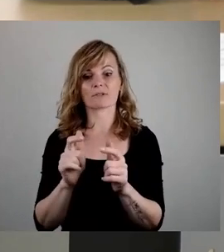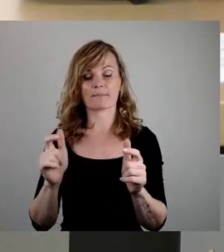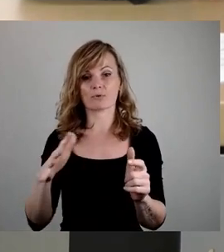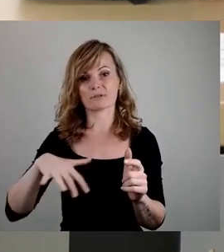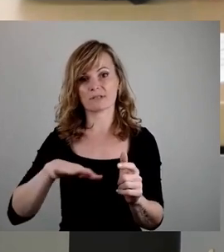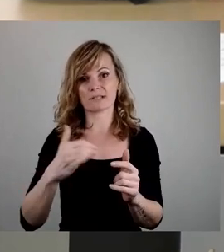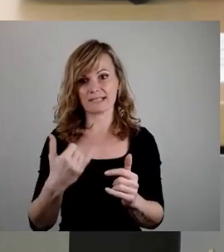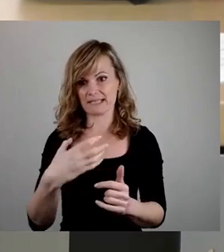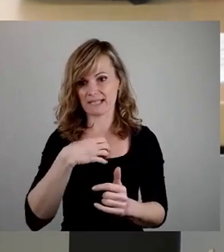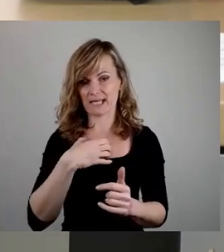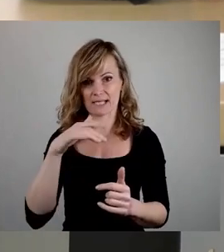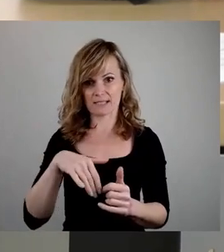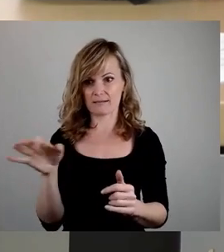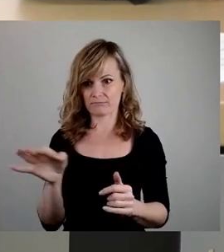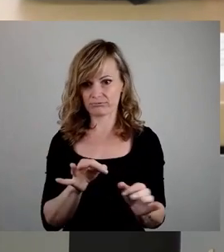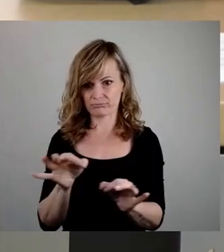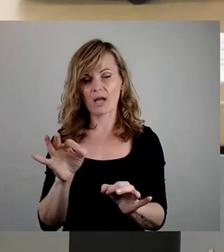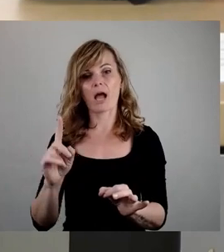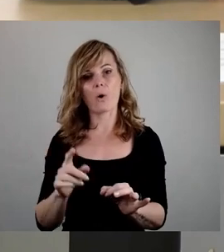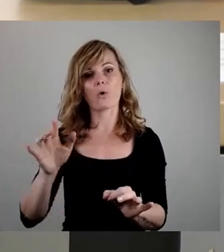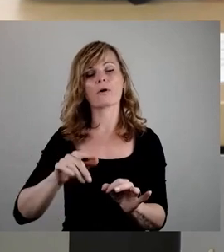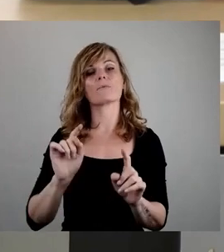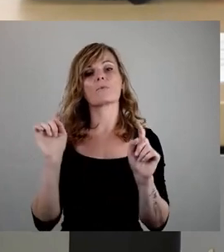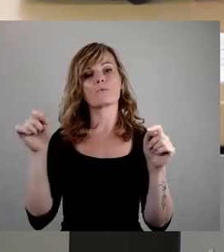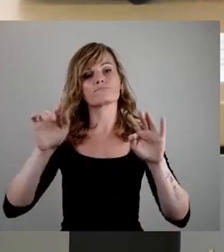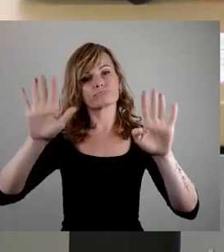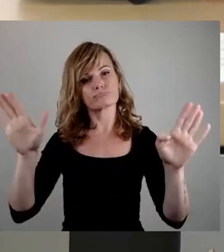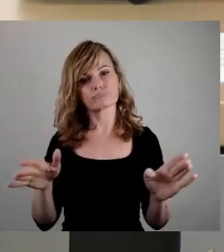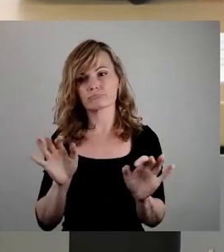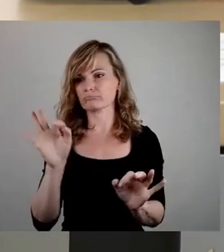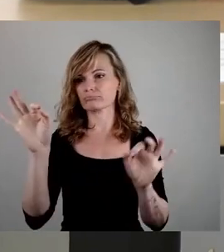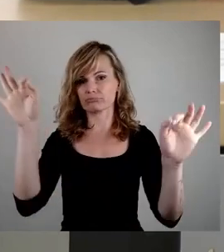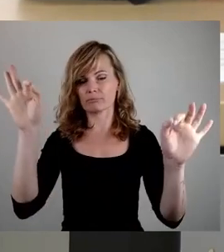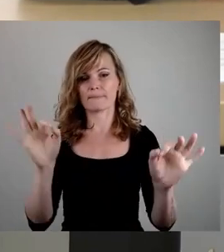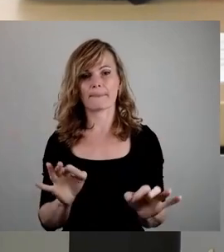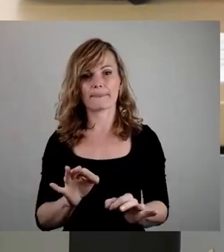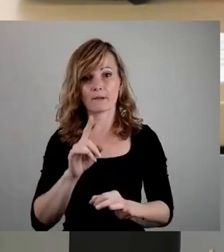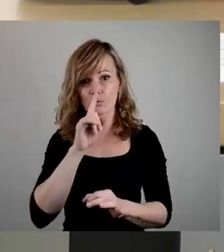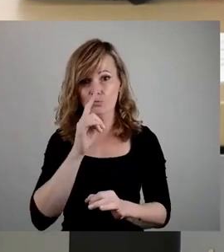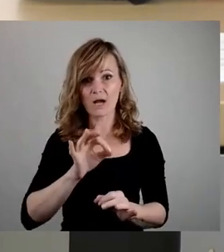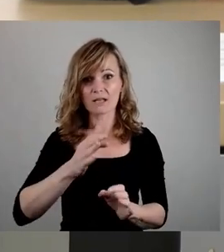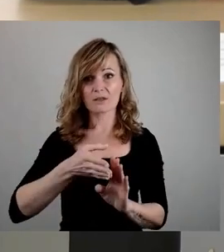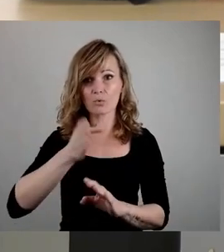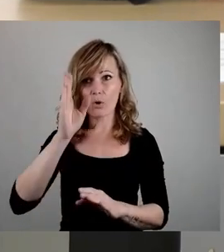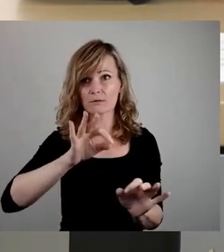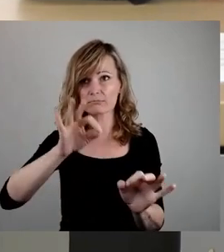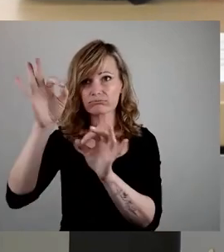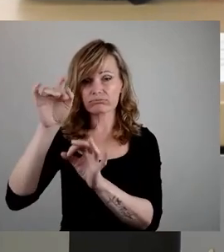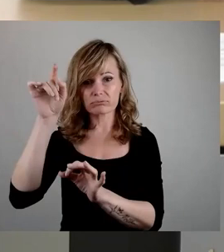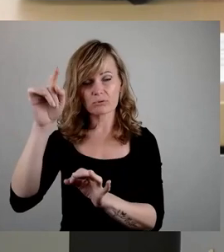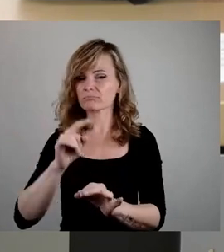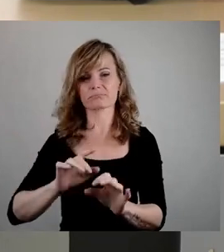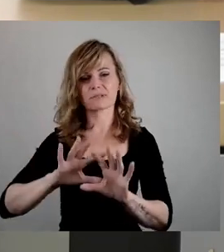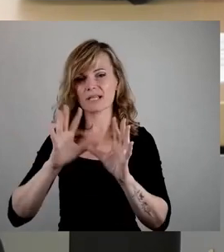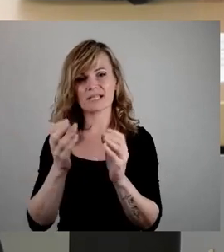in Fresten ansiedeln. Das wird auch in den Umlandgemeinden erfolgen. Aber nicht alle werden sich auch nur im Dresdner Norden ansiedeln. Sie werden sich in der gesamten Stadt